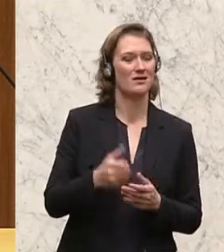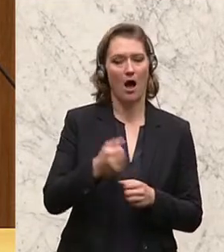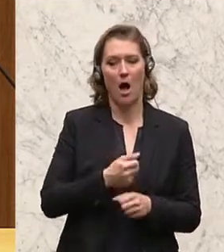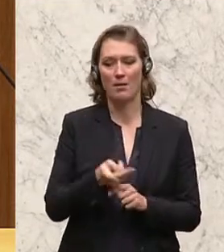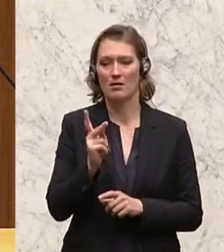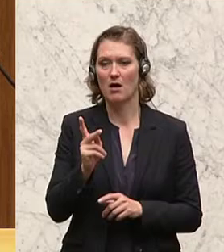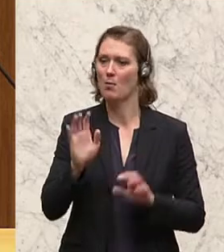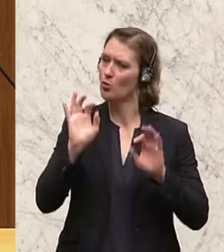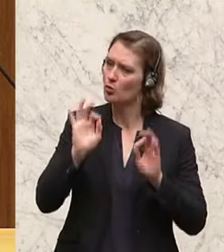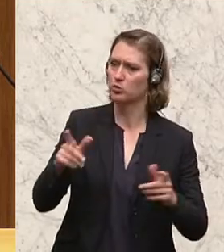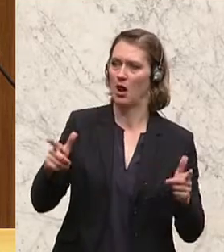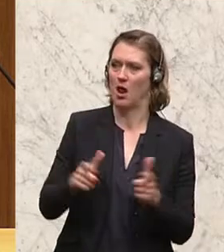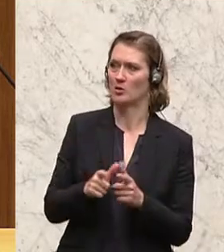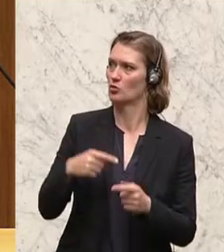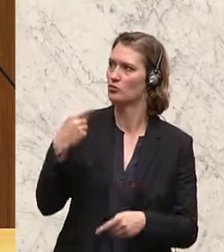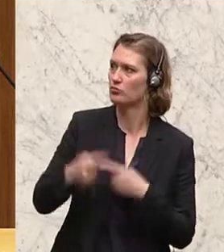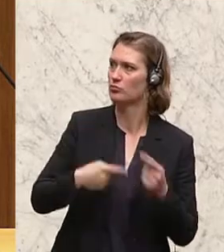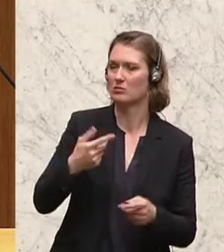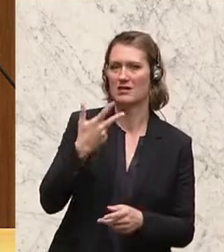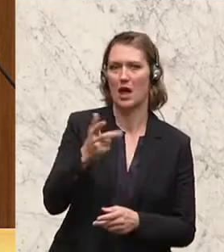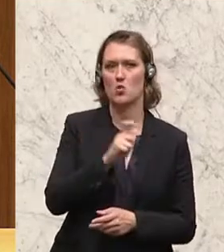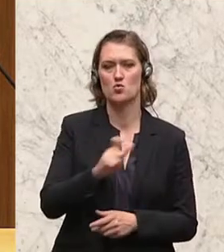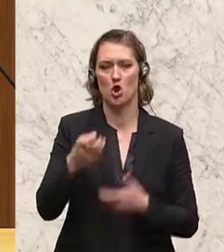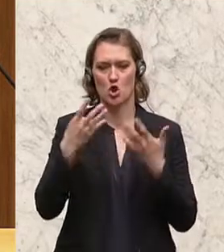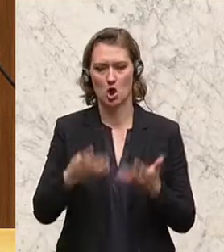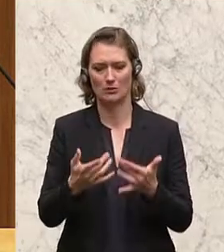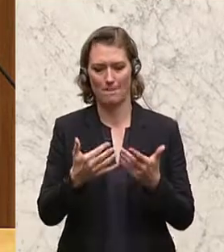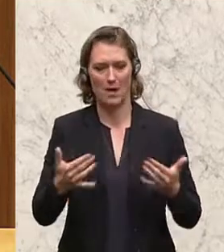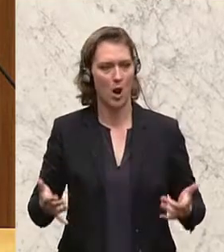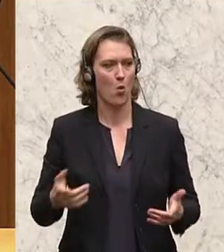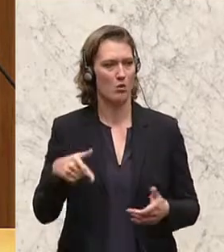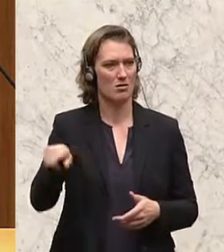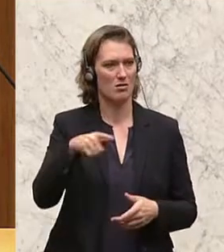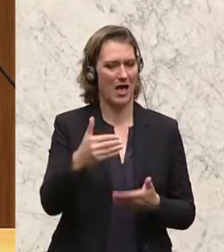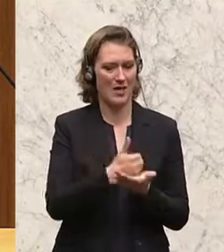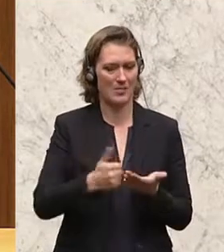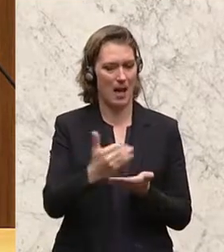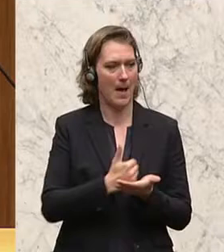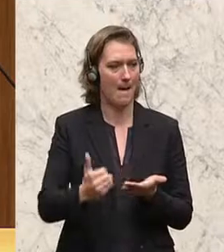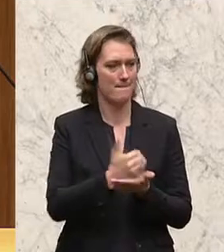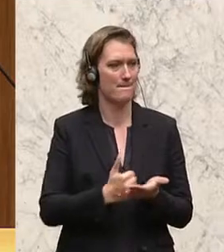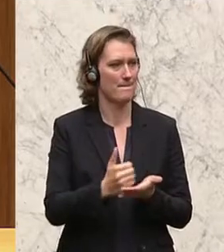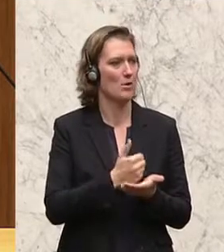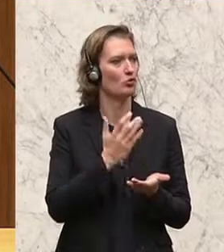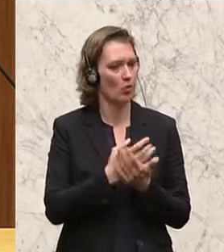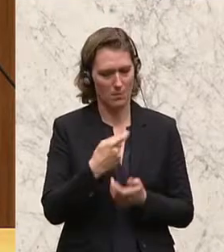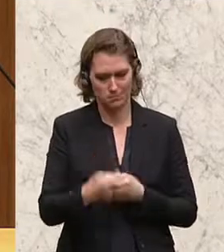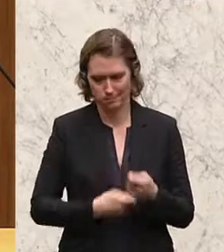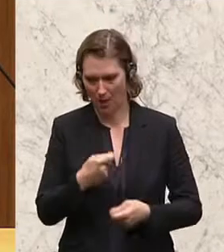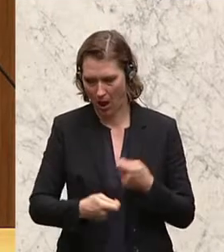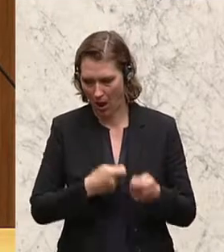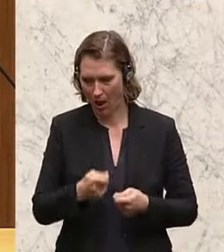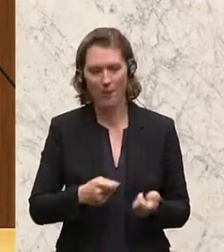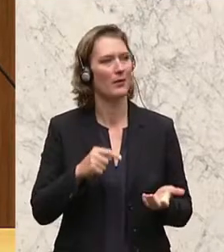der Arbeiterkammer haben. Die über 390 Millionen, die die Arbeiterkammer einnimmt, werden schon alleine